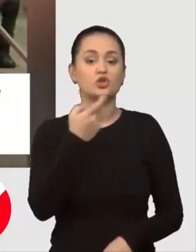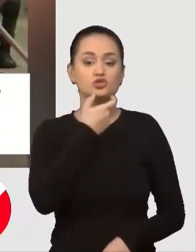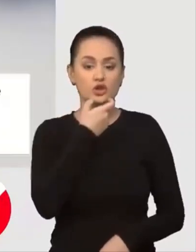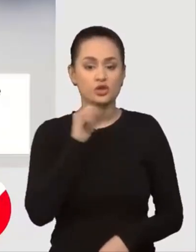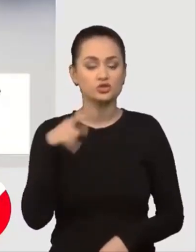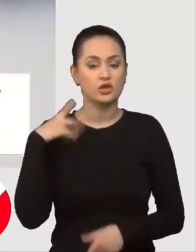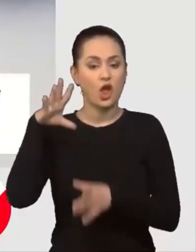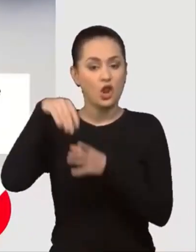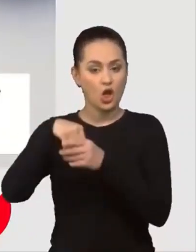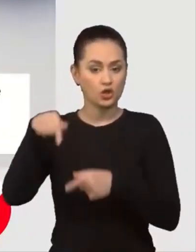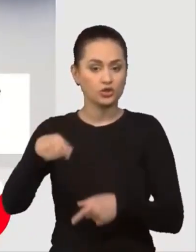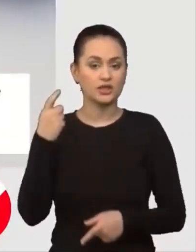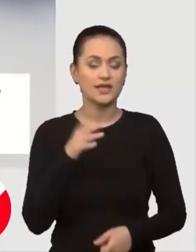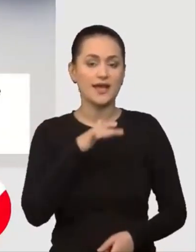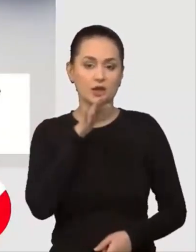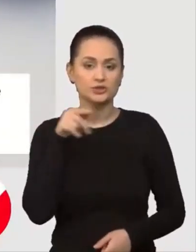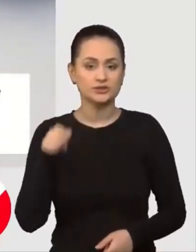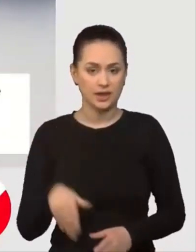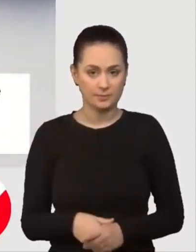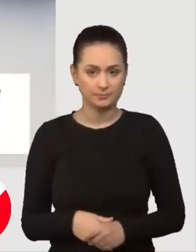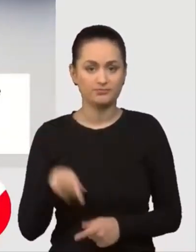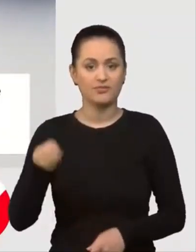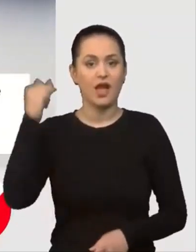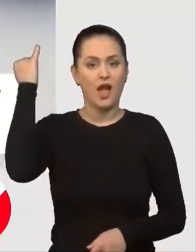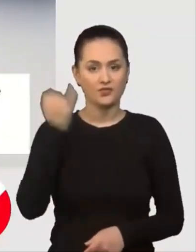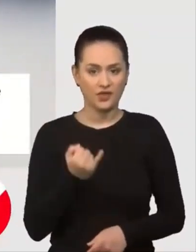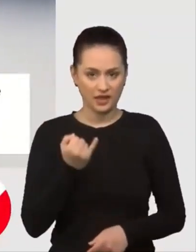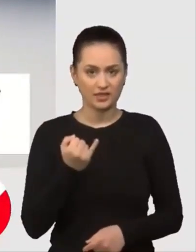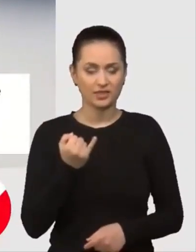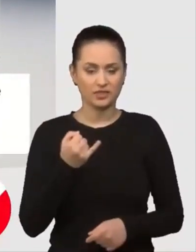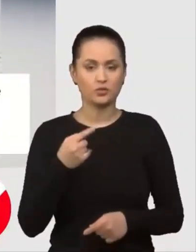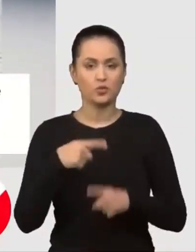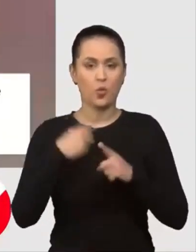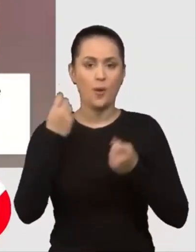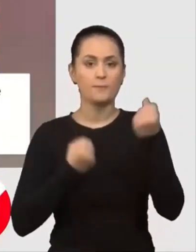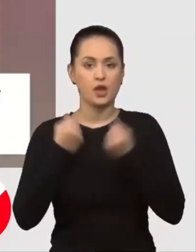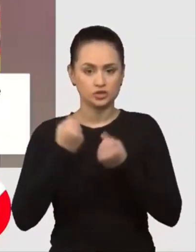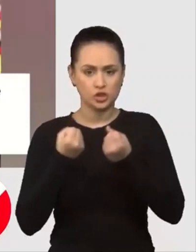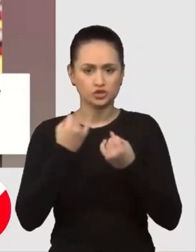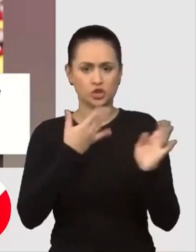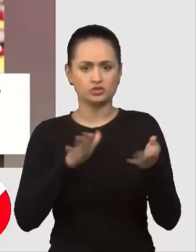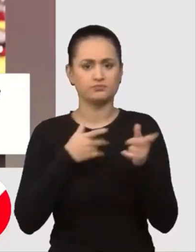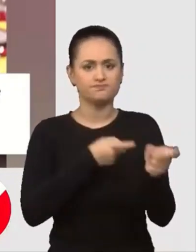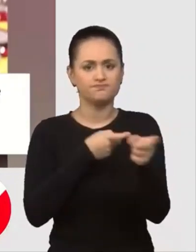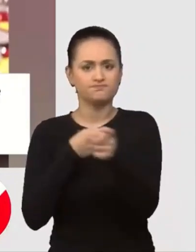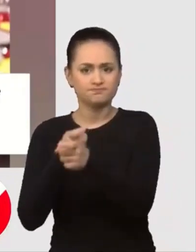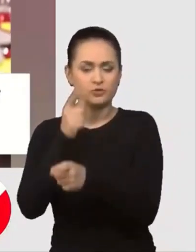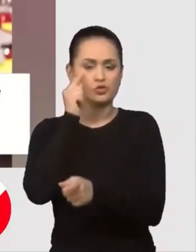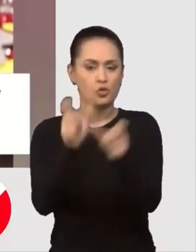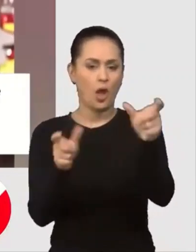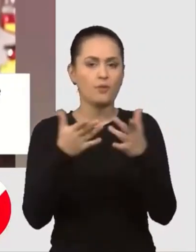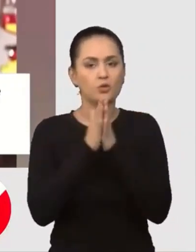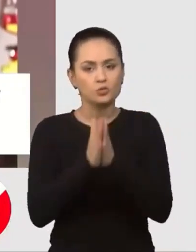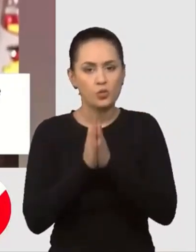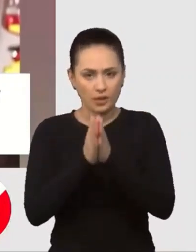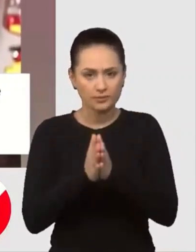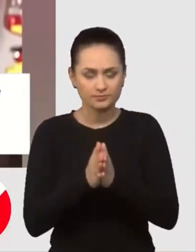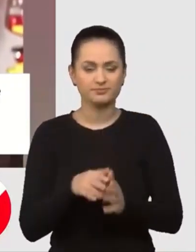de ani și era locuitor al Ierusalimului de Est. Atacatorul a sosit la fața locului cu o mașină și a început să tragă în oamenii care se rugau.